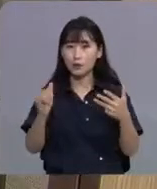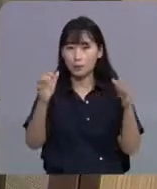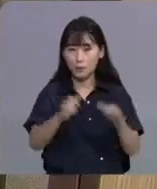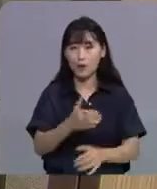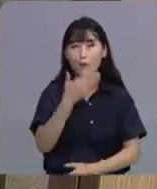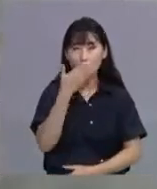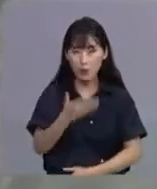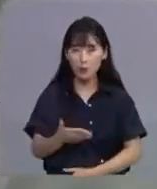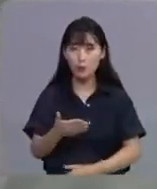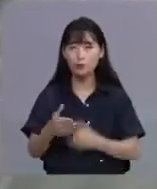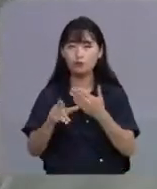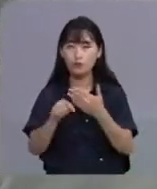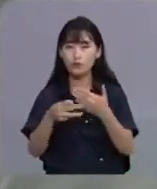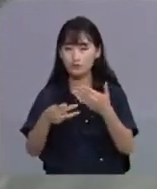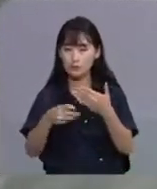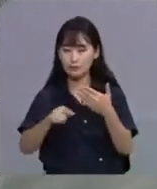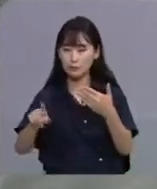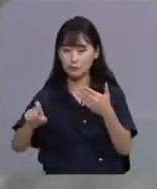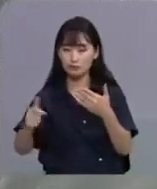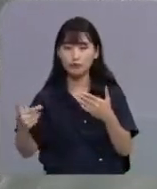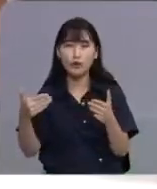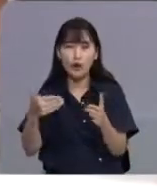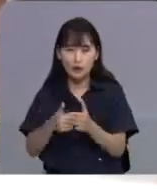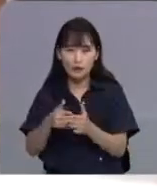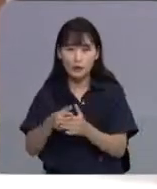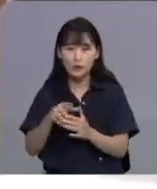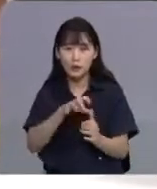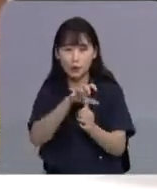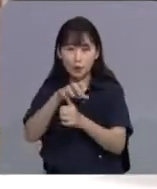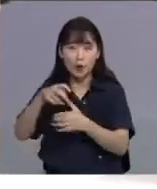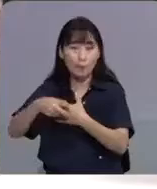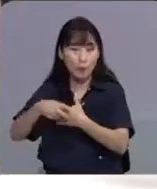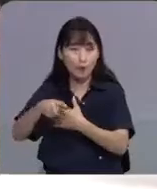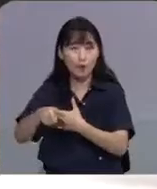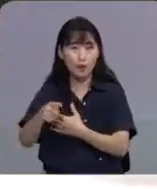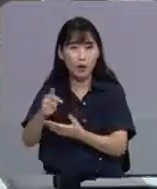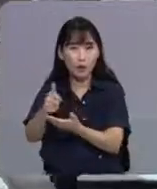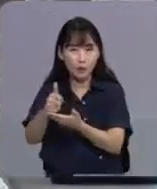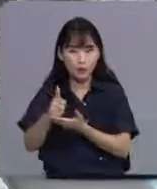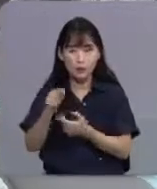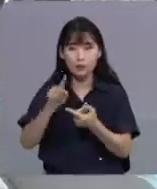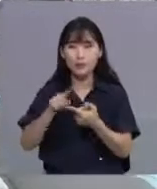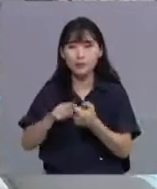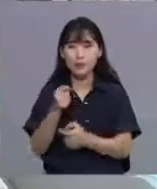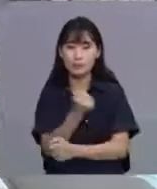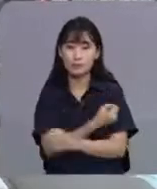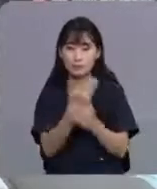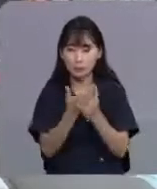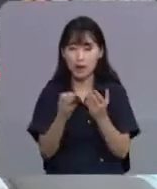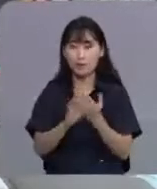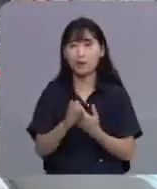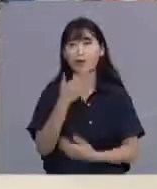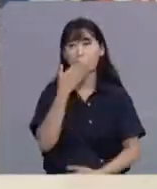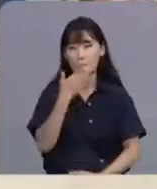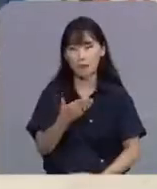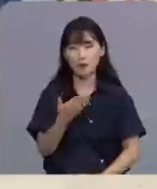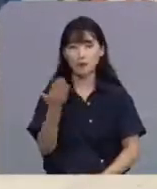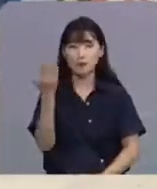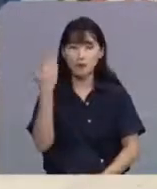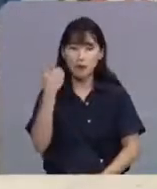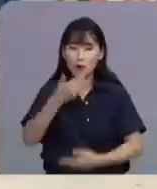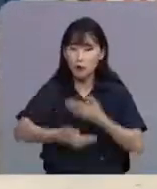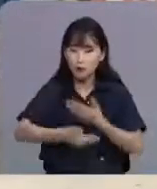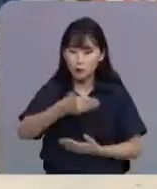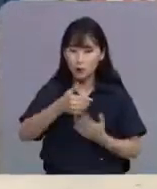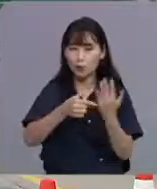26일까지는 요양병원 접촉 면회도 백신 접종자에 한해 허용됩니다. 지난 설 연휴 때와 같이 고속도로 통행로는